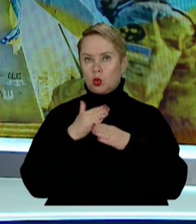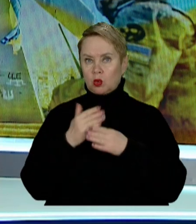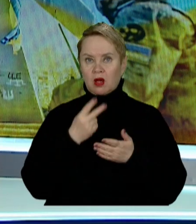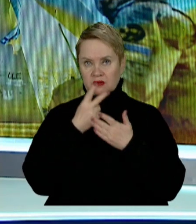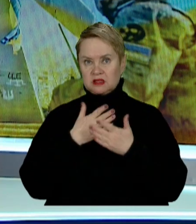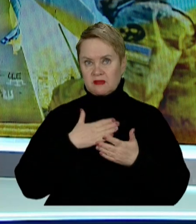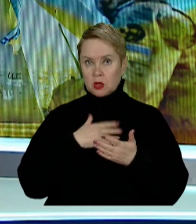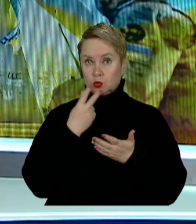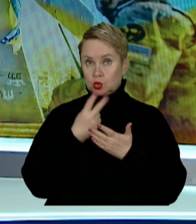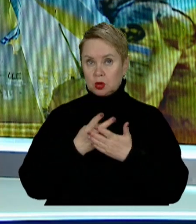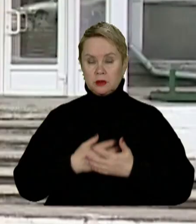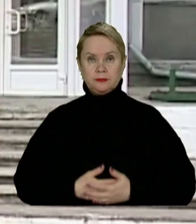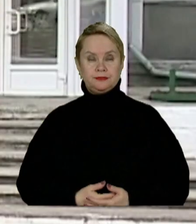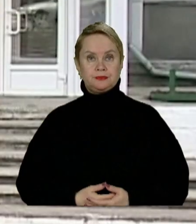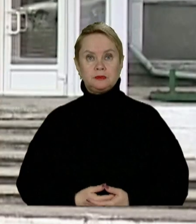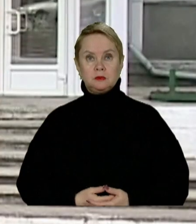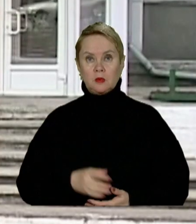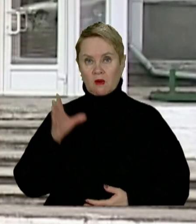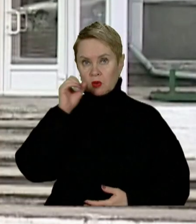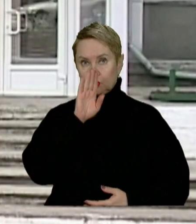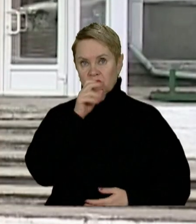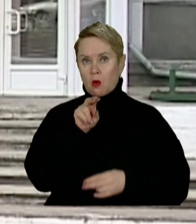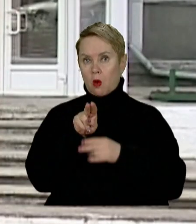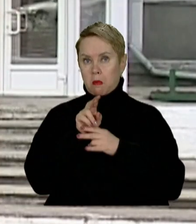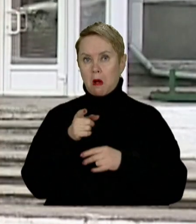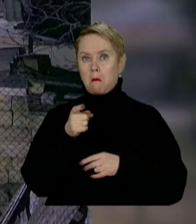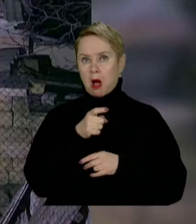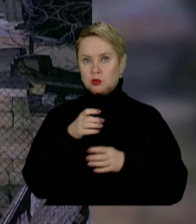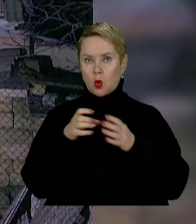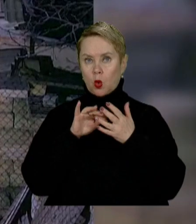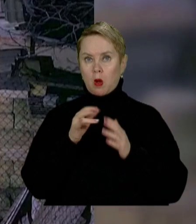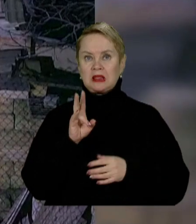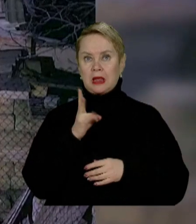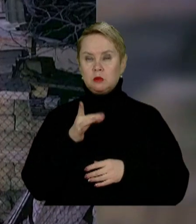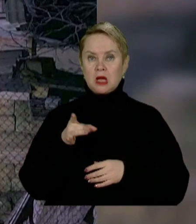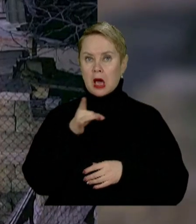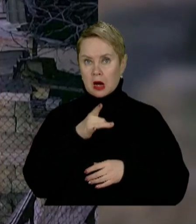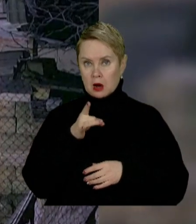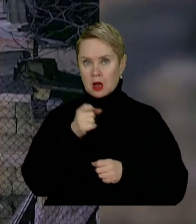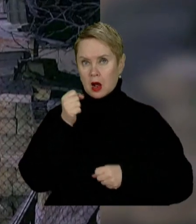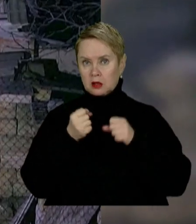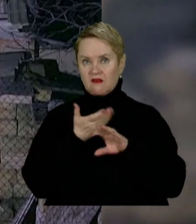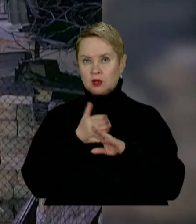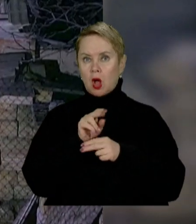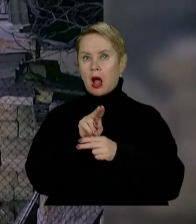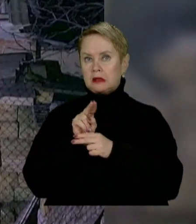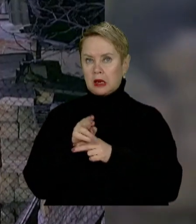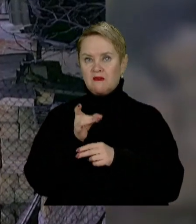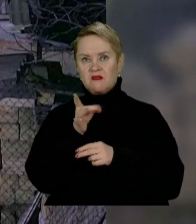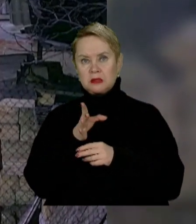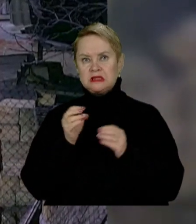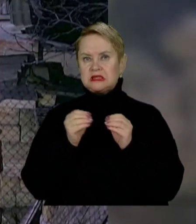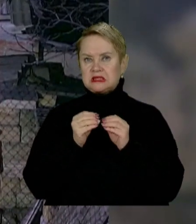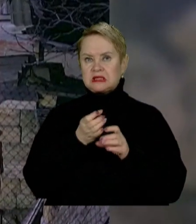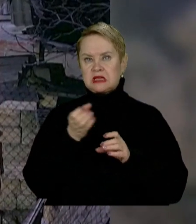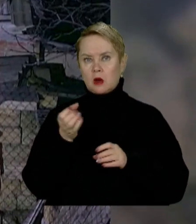дивіться в нашому сюжеті. Вночі ворог обстріляв Марганецьку громаду Нікопольського району. Гатили з важкої артилерії, випустили з